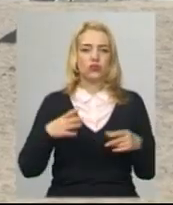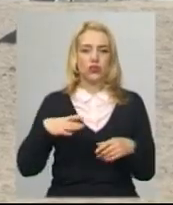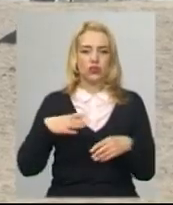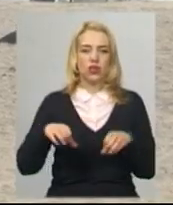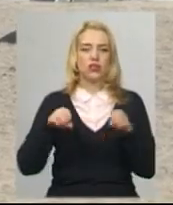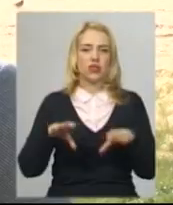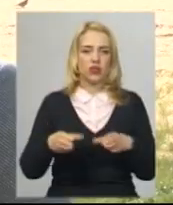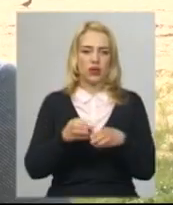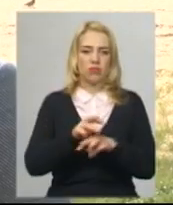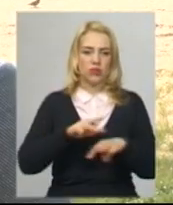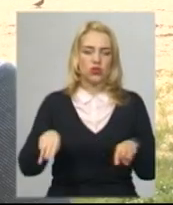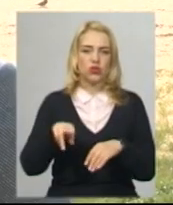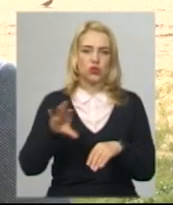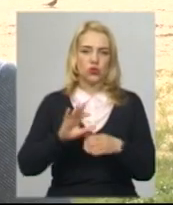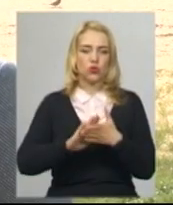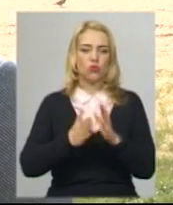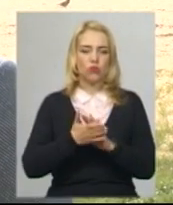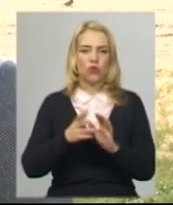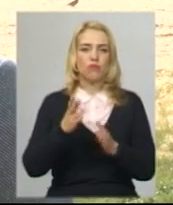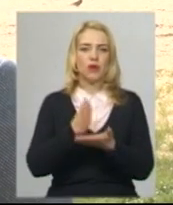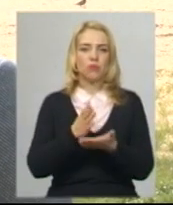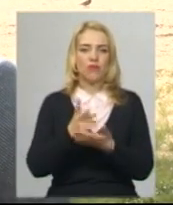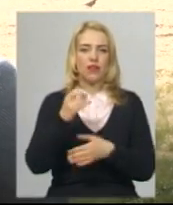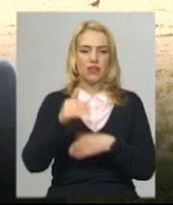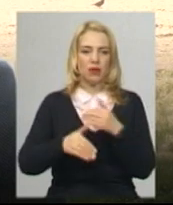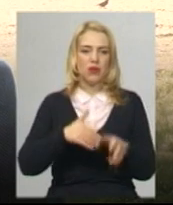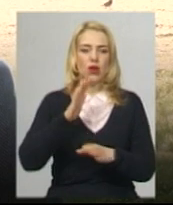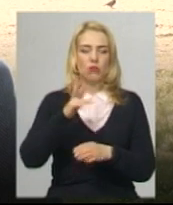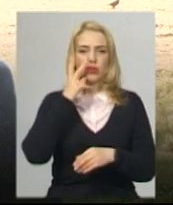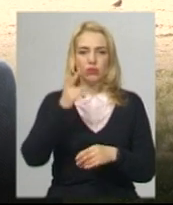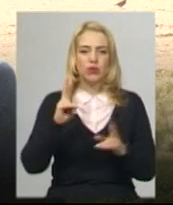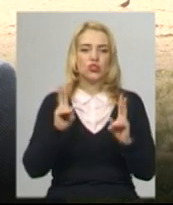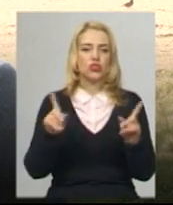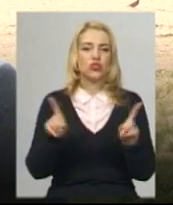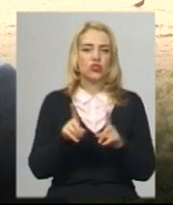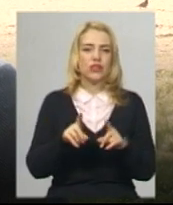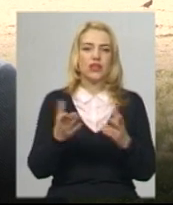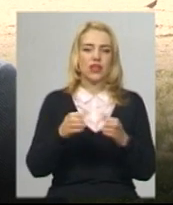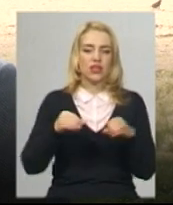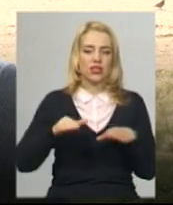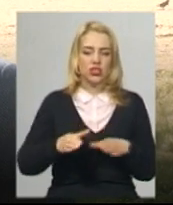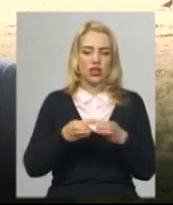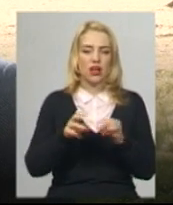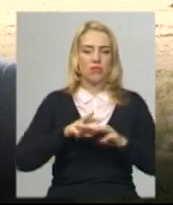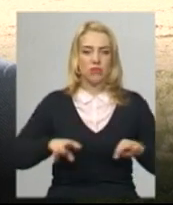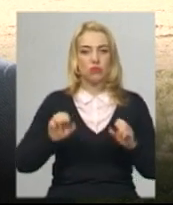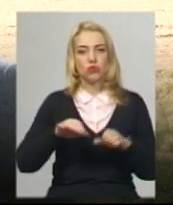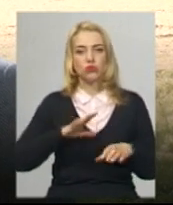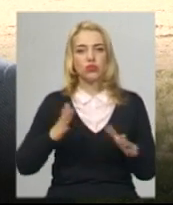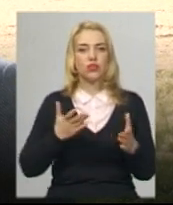вимог перебування на пляжі. Будемо бачити, які будуть рішення Кабміну щодо можливих якихось обмежень,